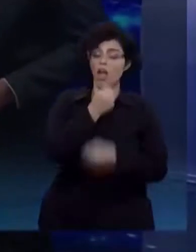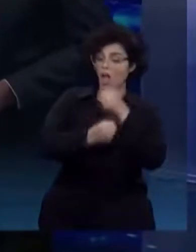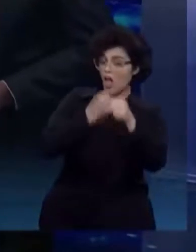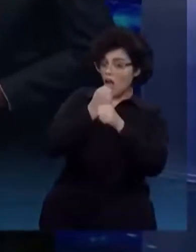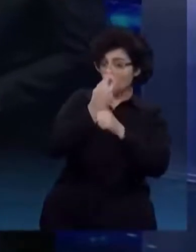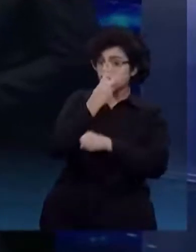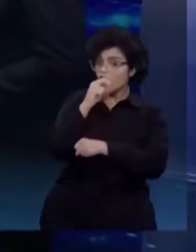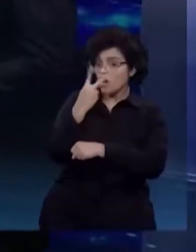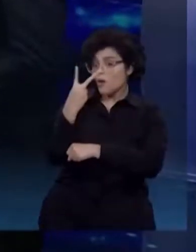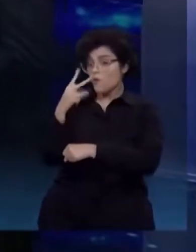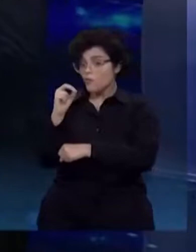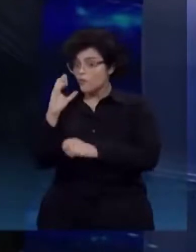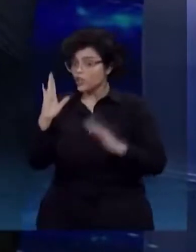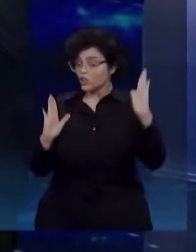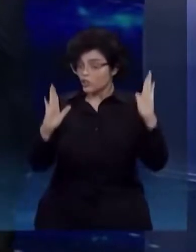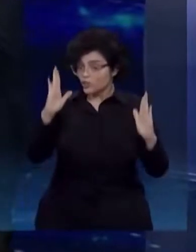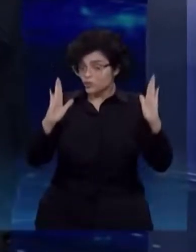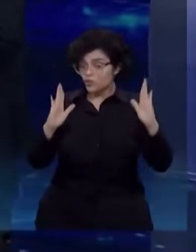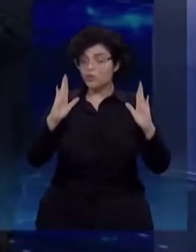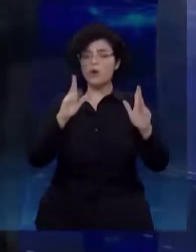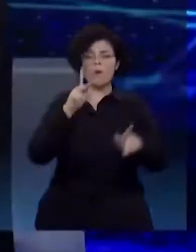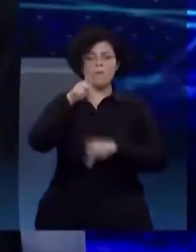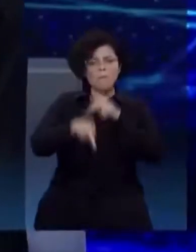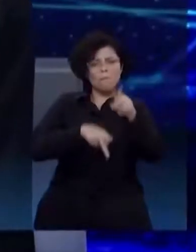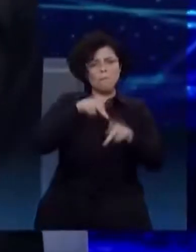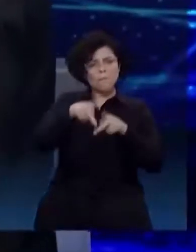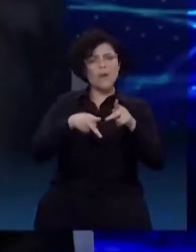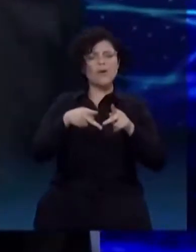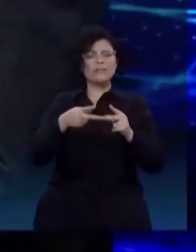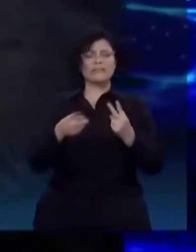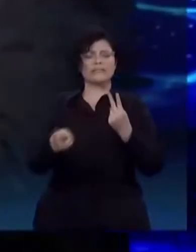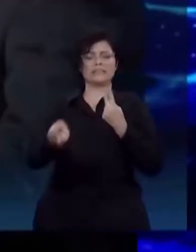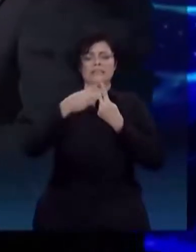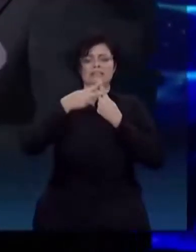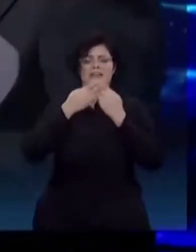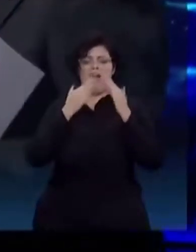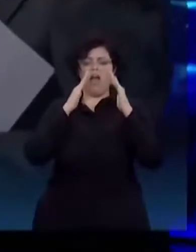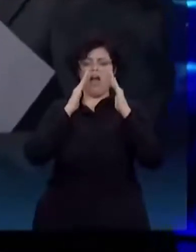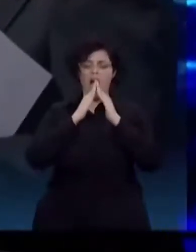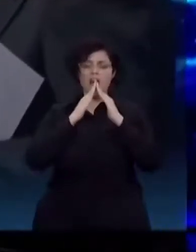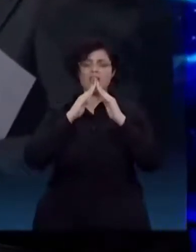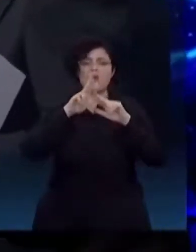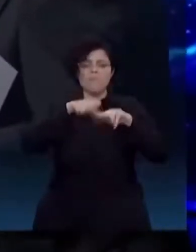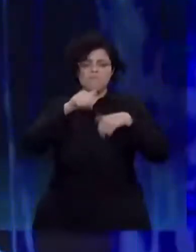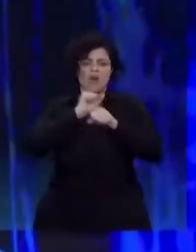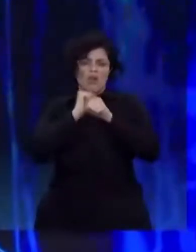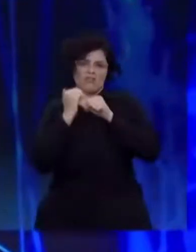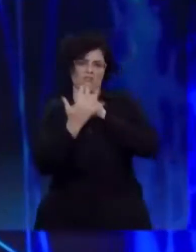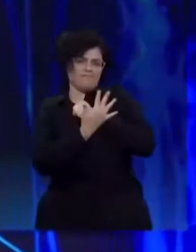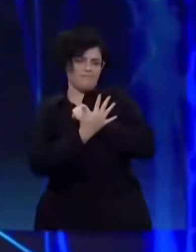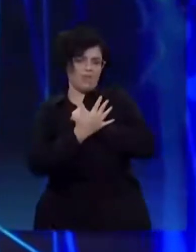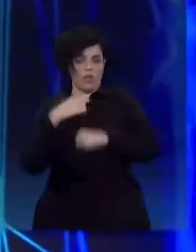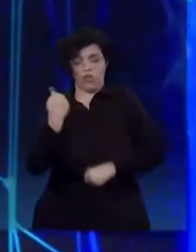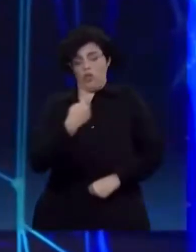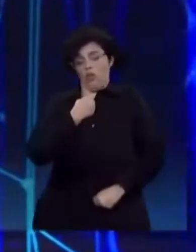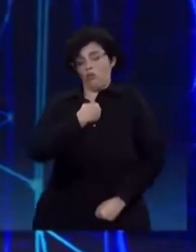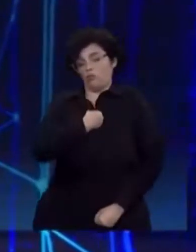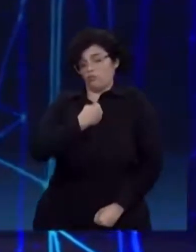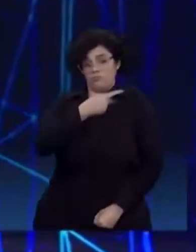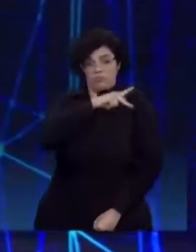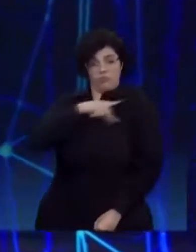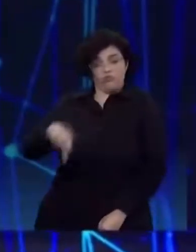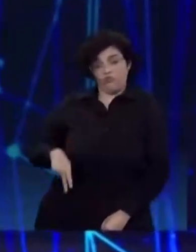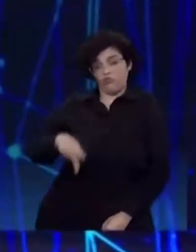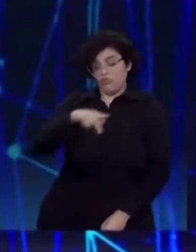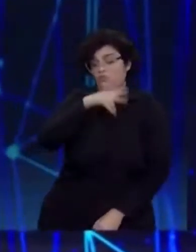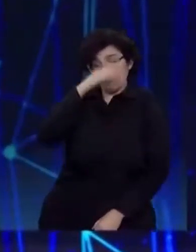phủ trong thời gian xảy ra đại dịch COVID-19, khiến hơn 687.000 người tử vong ở Brazil, đứng thứ hai thế giới sau Mỹ. Theo kết quả tham dự